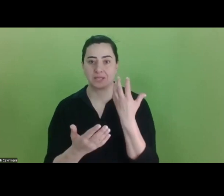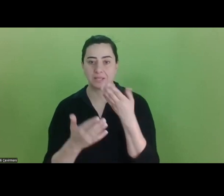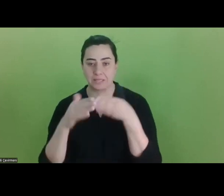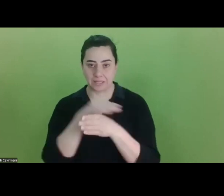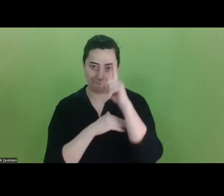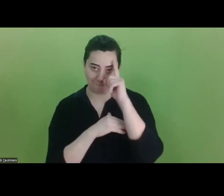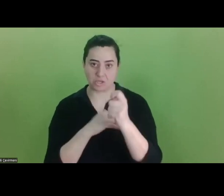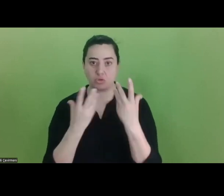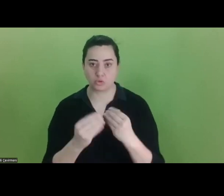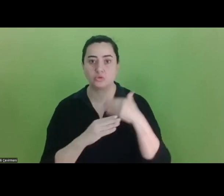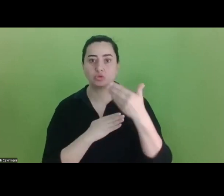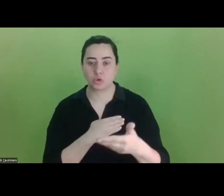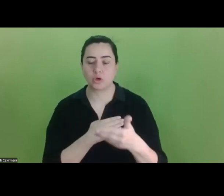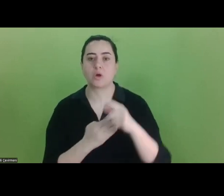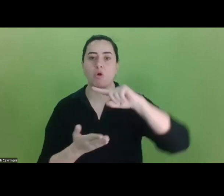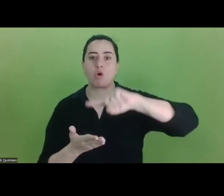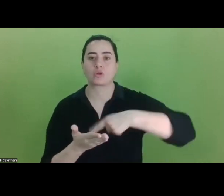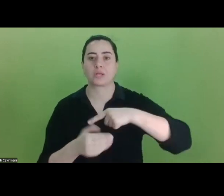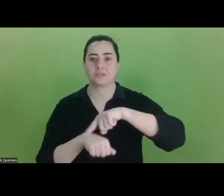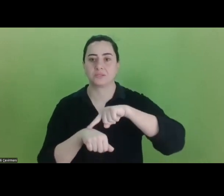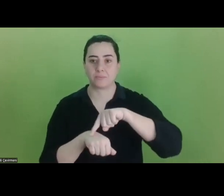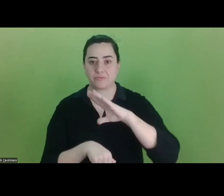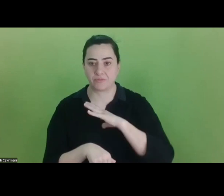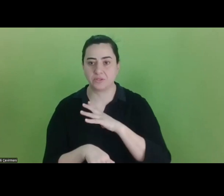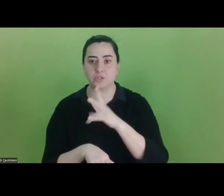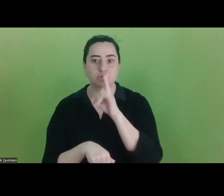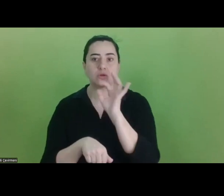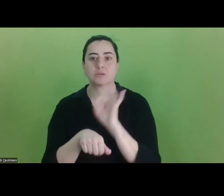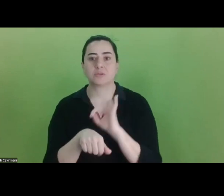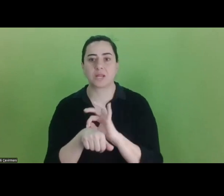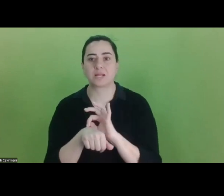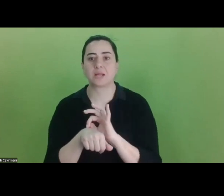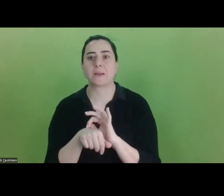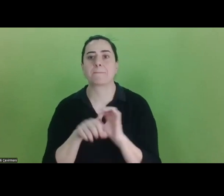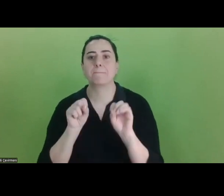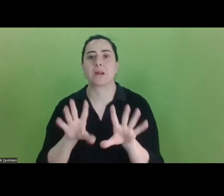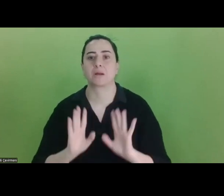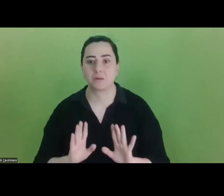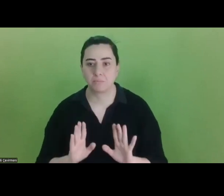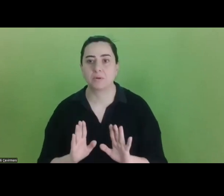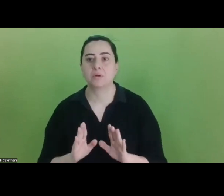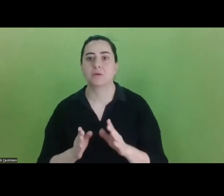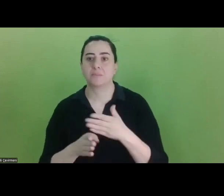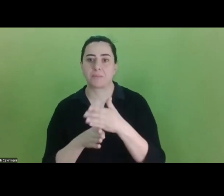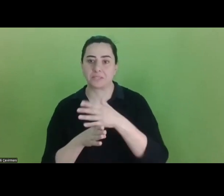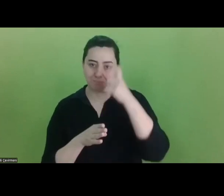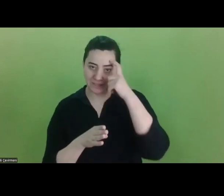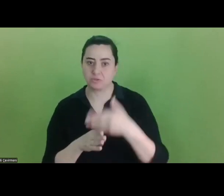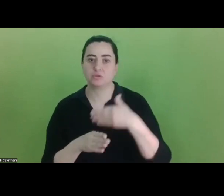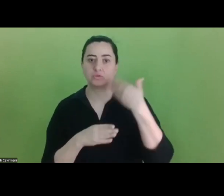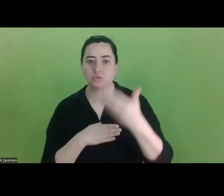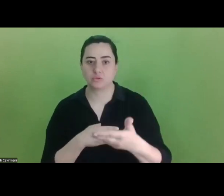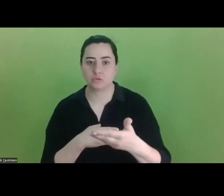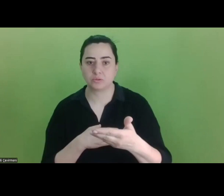sonra bir onay sürecimiz var. O yüzden son dakikaya kaydı da bırakmamamızı tavsiye ederiz. Paylaştığınız bilgiler daha sonrasında